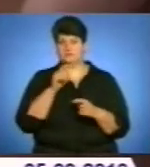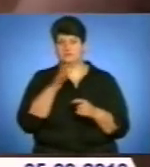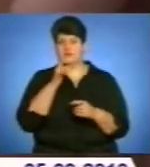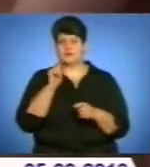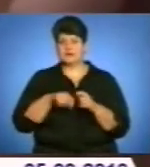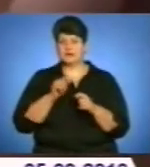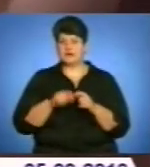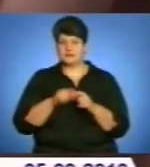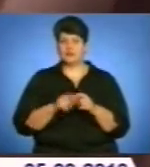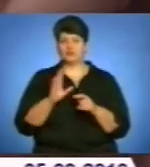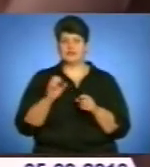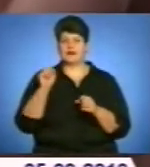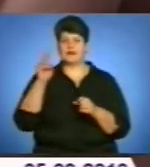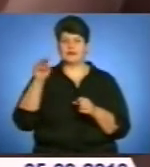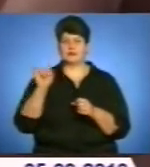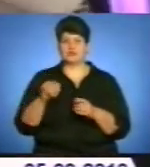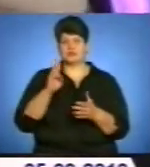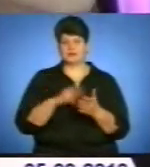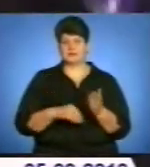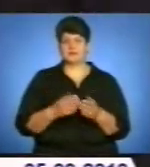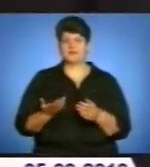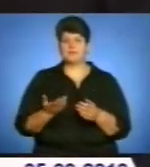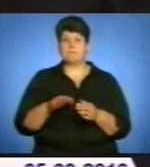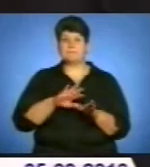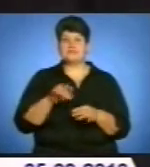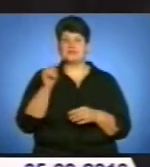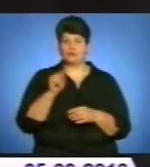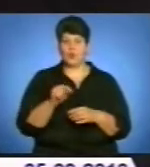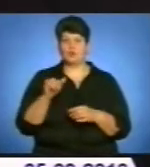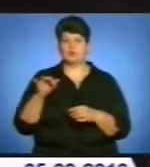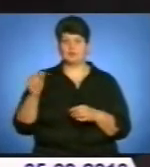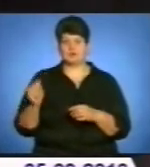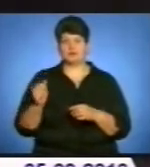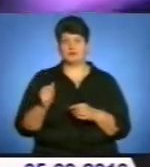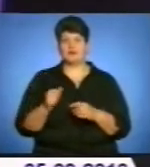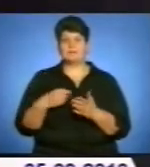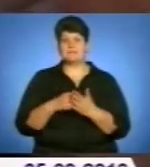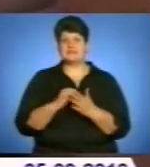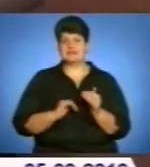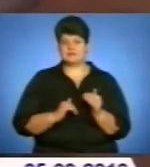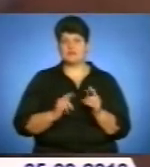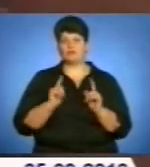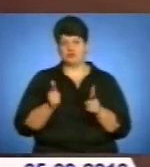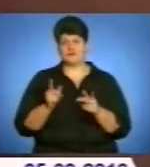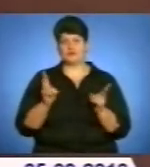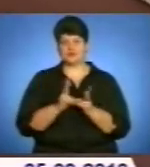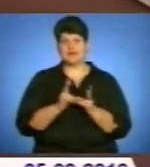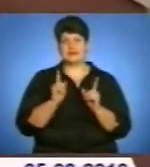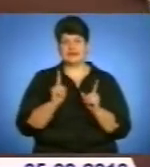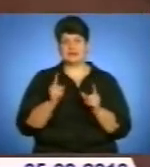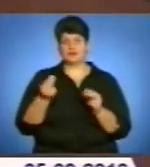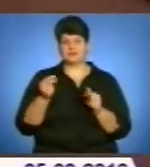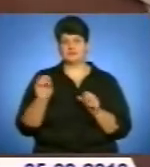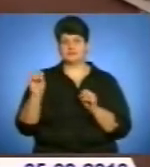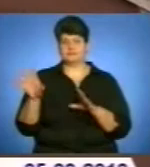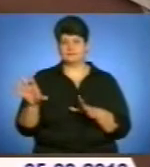складено акт та накладено штрафні санкції. Після такого ультиматуму бізнесмен погодився на зустріч. Як тільки купюри опинилися в його